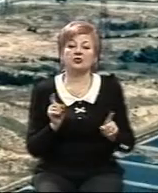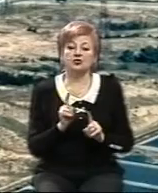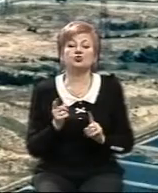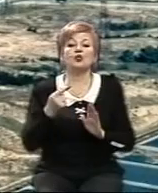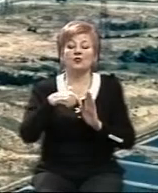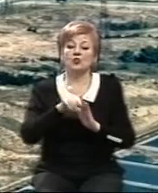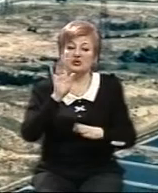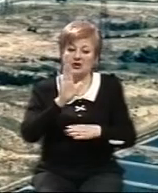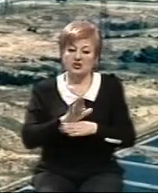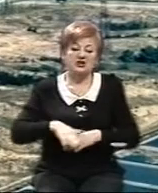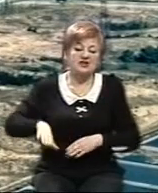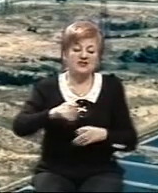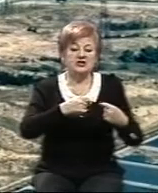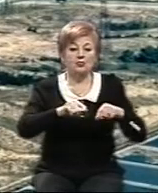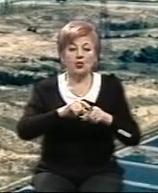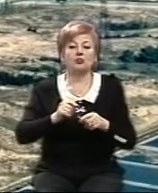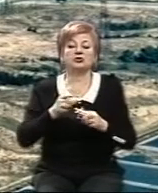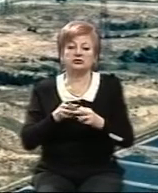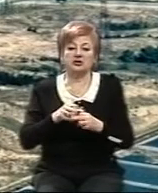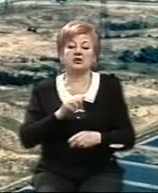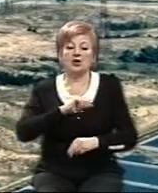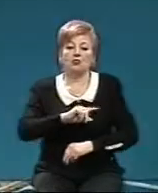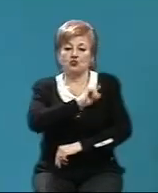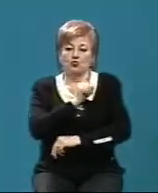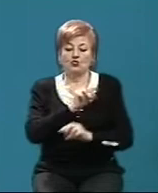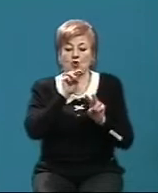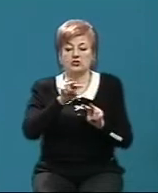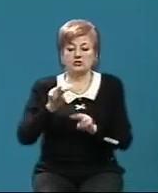внутрішнім наказом, всі підрозділи станції працюють у посиленому режимі.